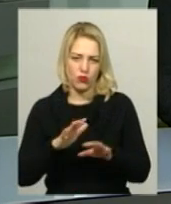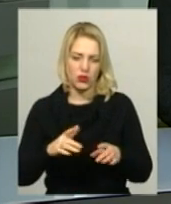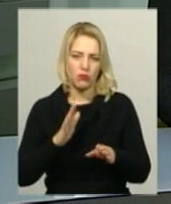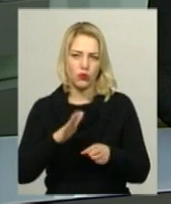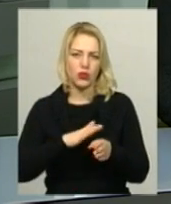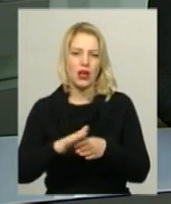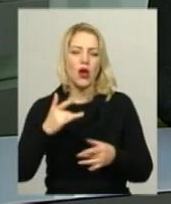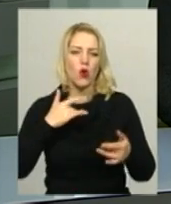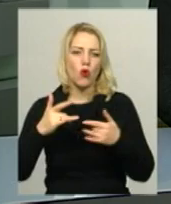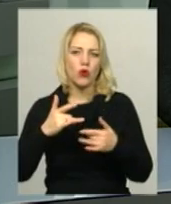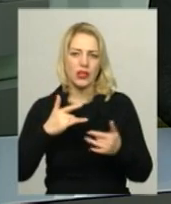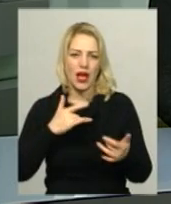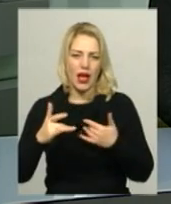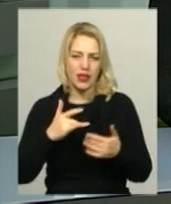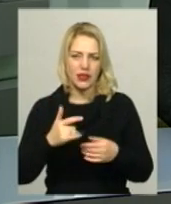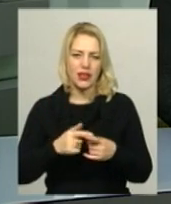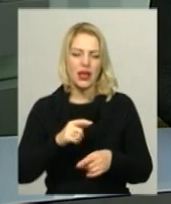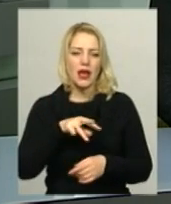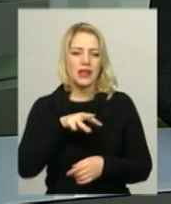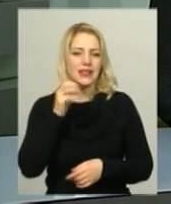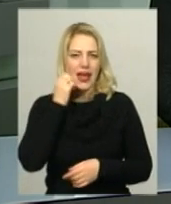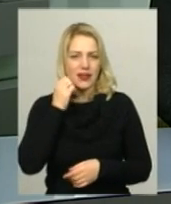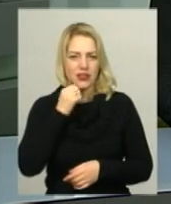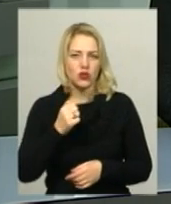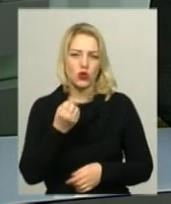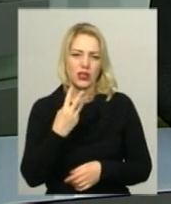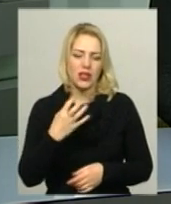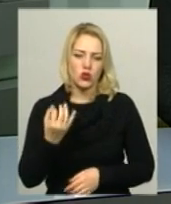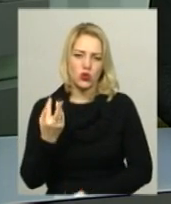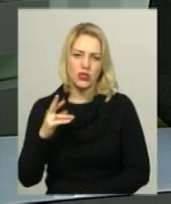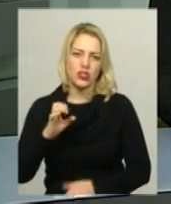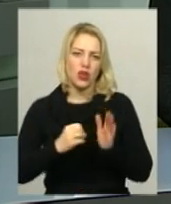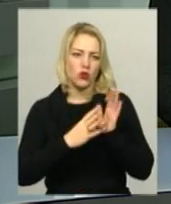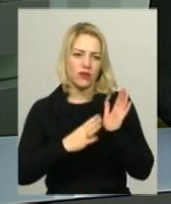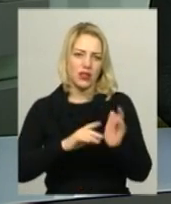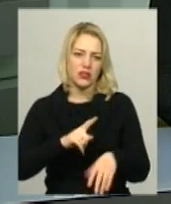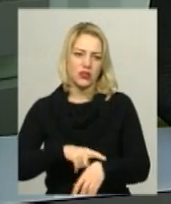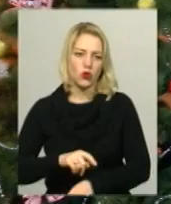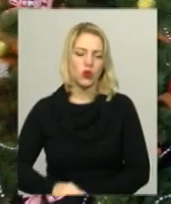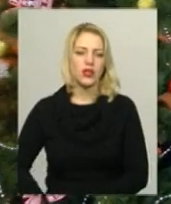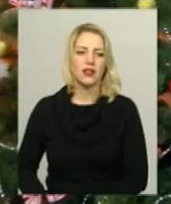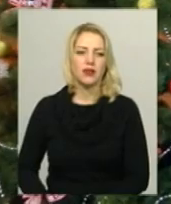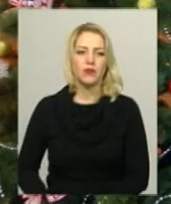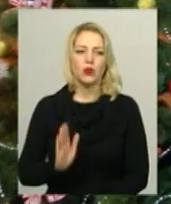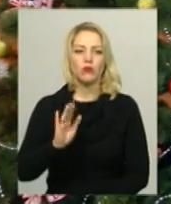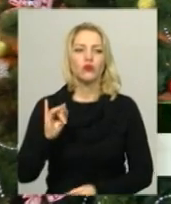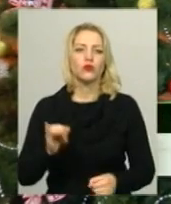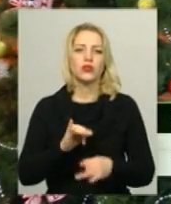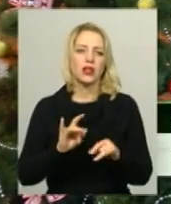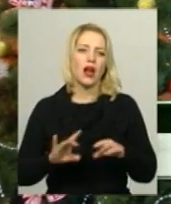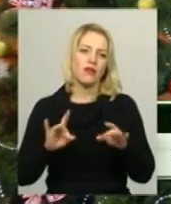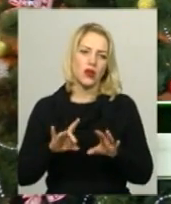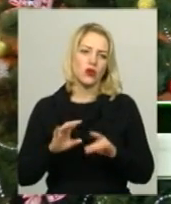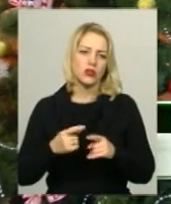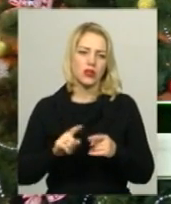академічному музично-драматичному театрі імені Михайла Старицького 13 січня о 19-й годині. Будуть цікаві розповіді